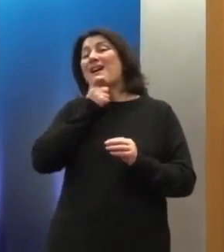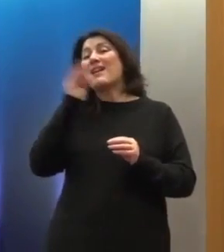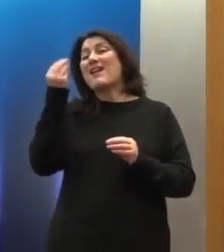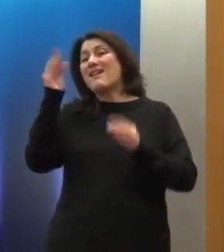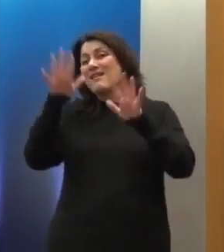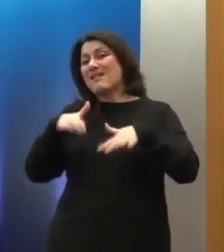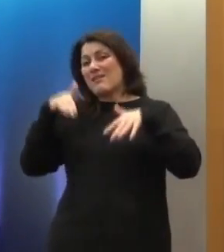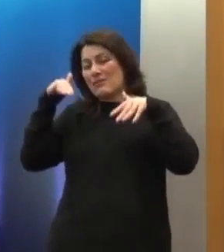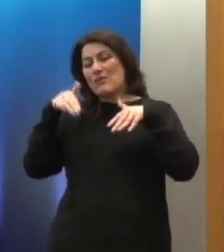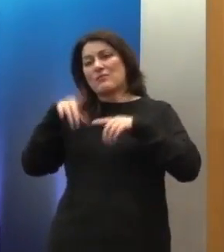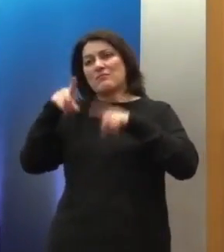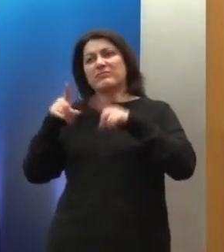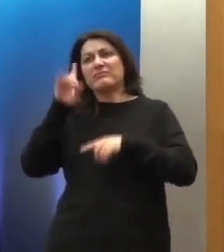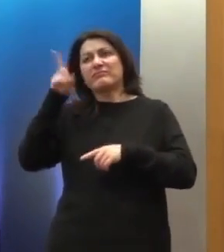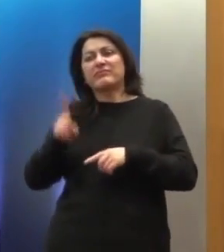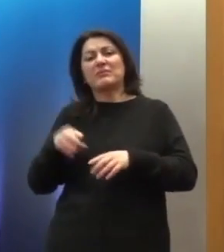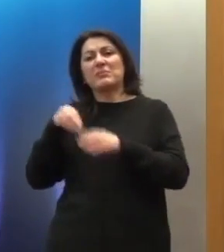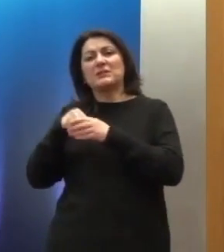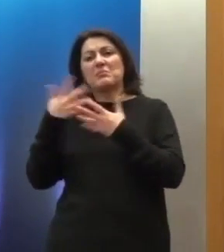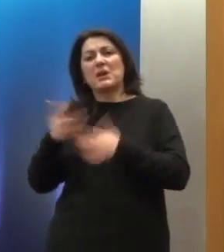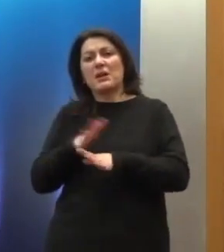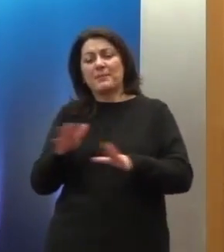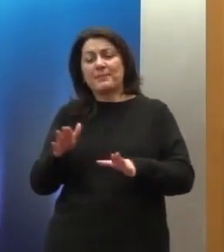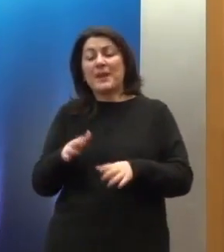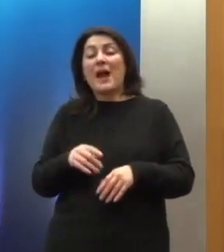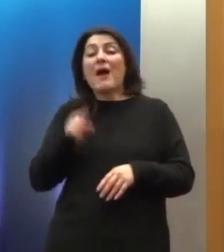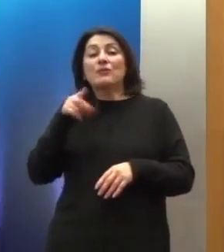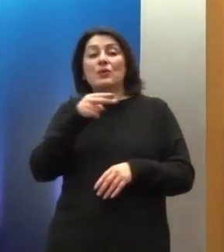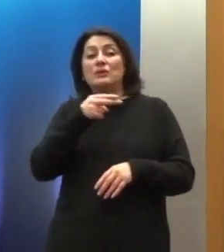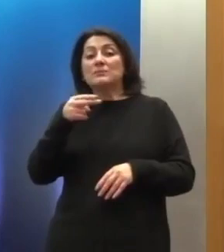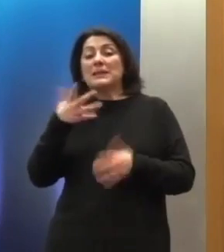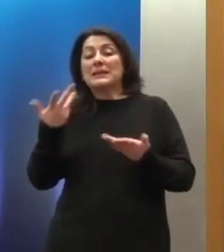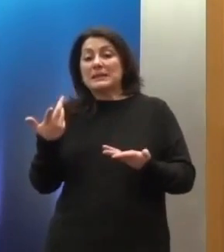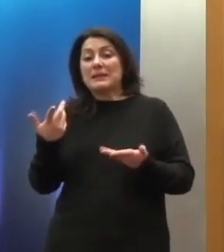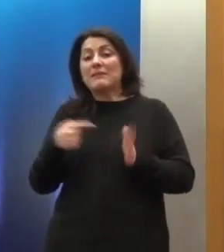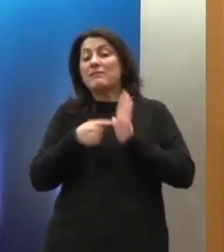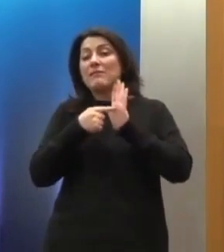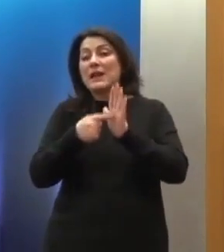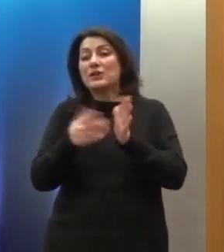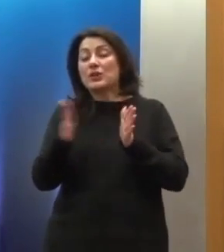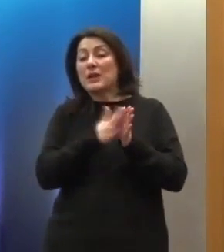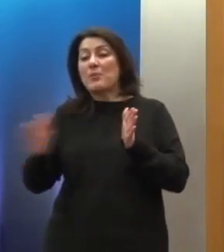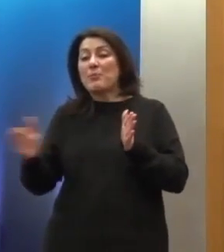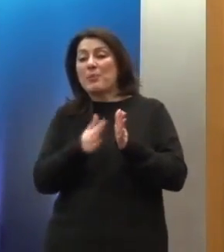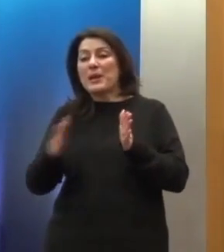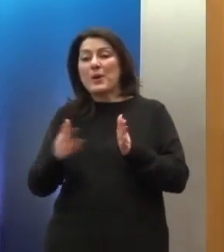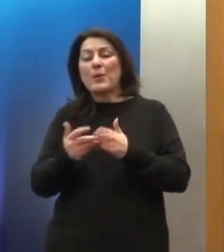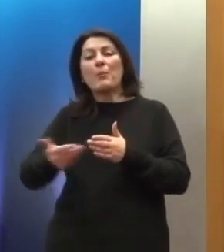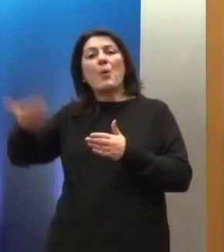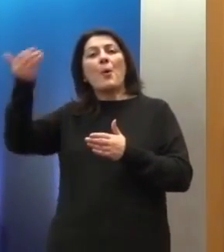ορισμένες θέσεις. Συνεπώς, ζούμε σε μια φάση όπου οι βασικές αξίες τις οποίες έχει στηριχθεί η